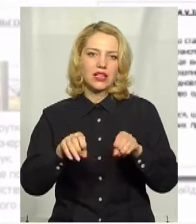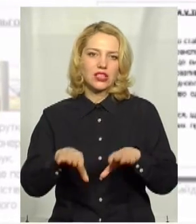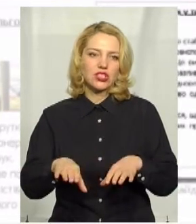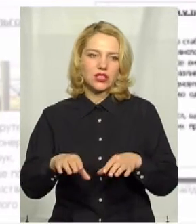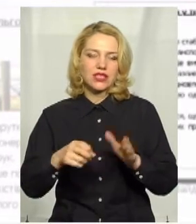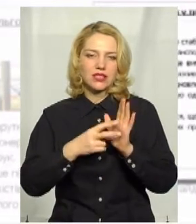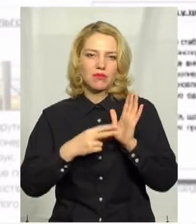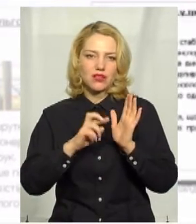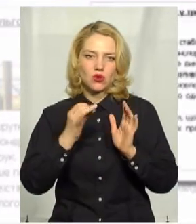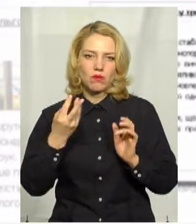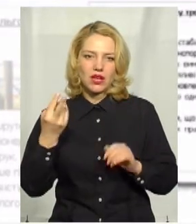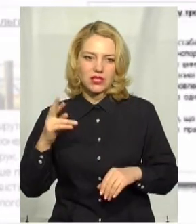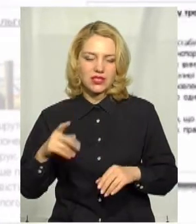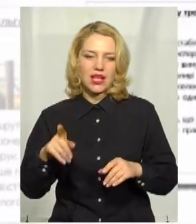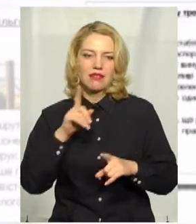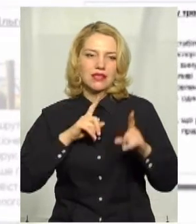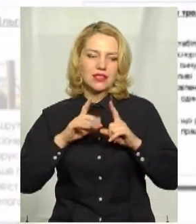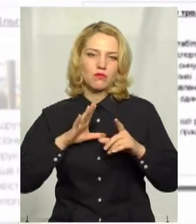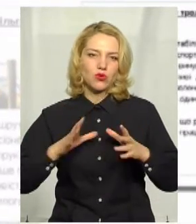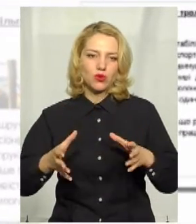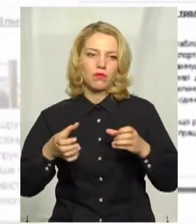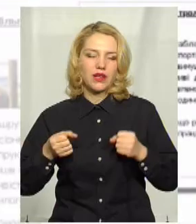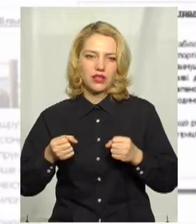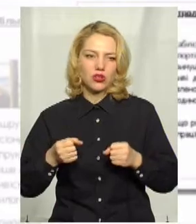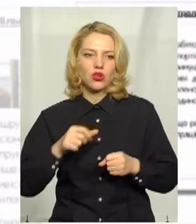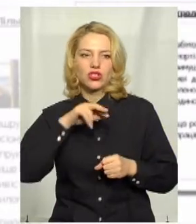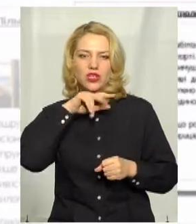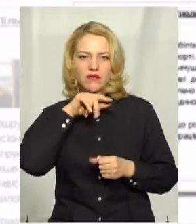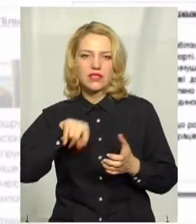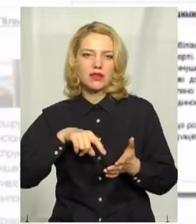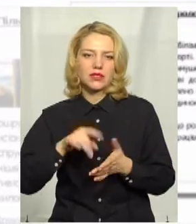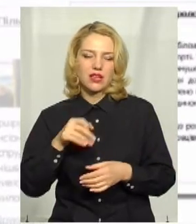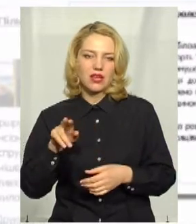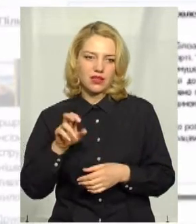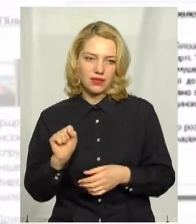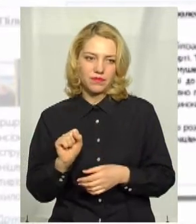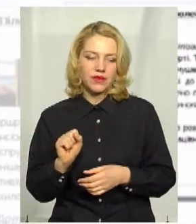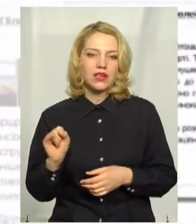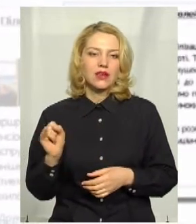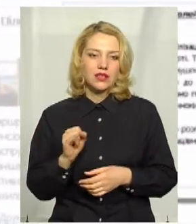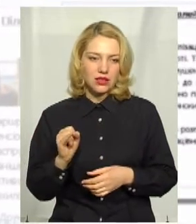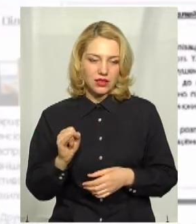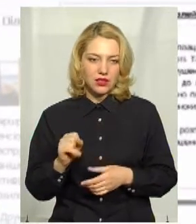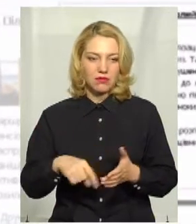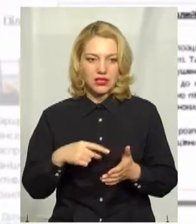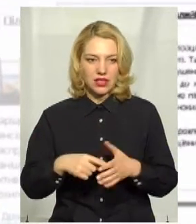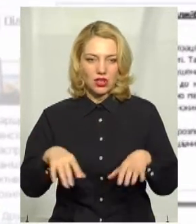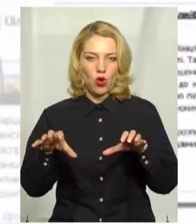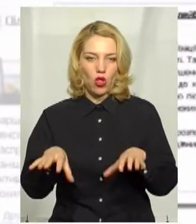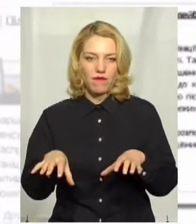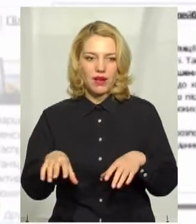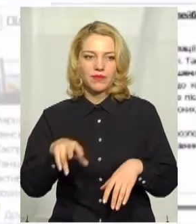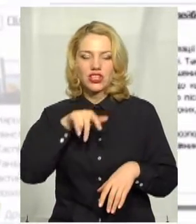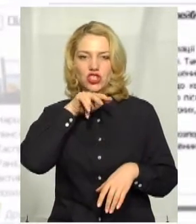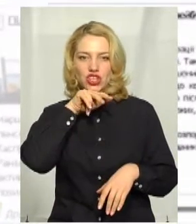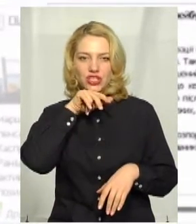березня було прийнято на сесії Чернівецької міської ради. І міський голова